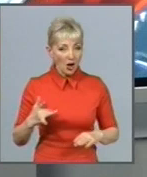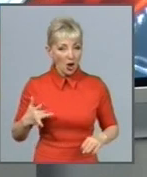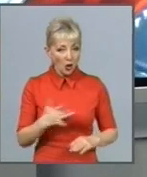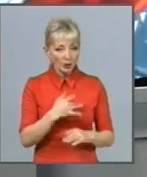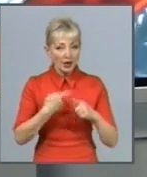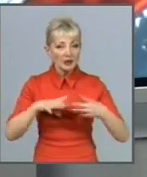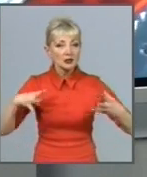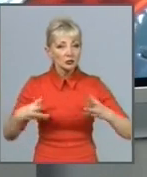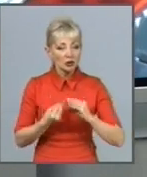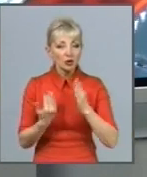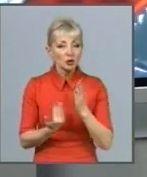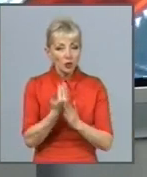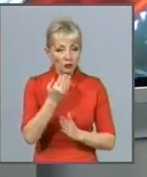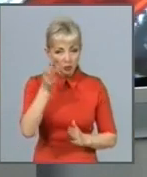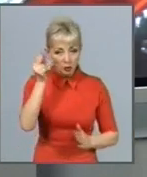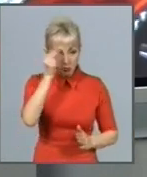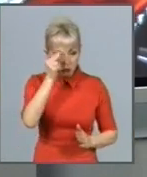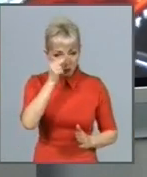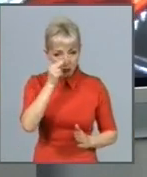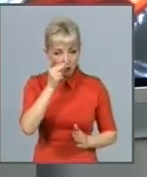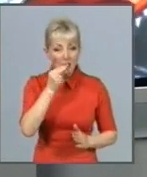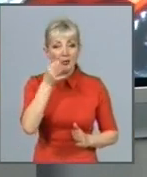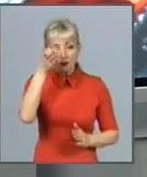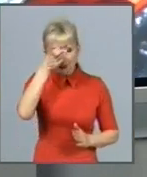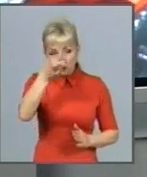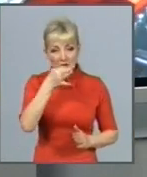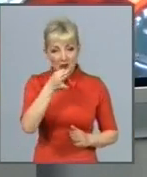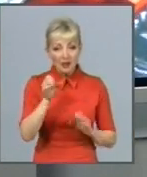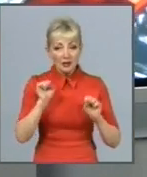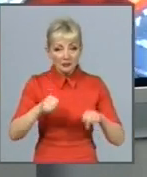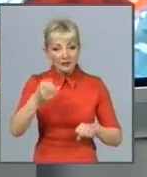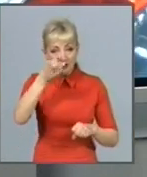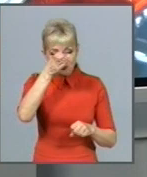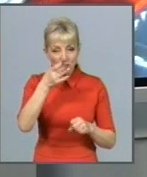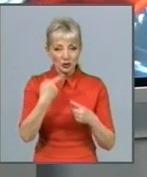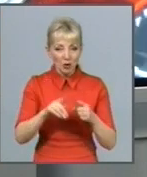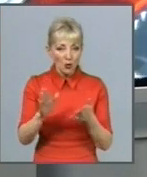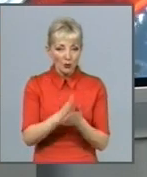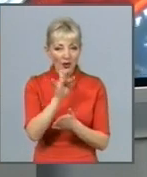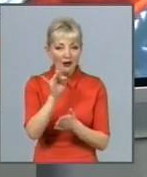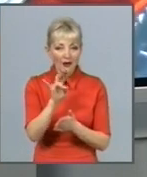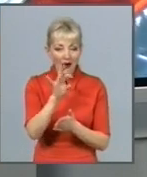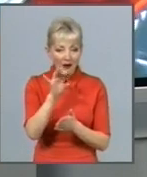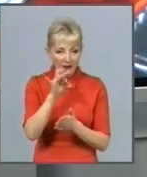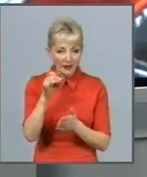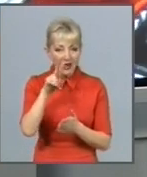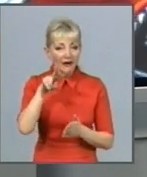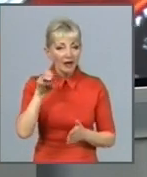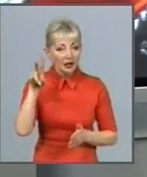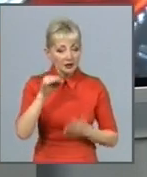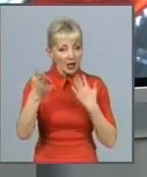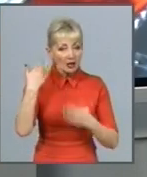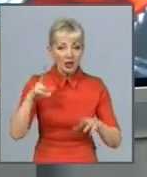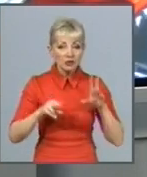Вчені дійшли висновку, що легені мають здатність ліквідувати ракові мутації, спричинені палінням. Раніше вважалося, що вони